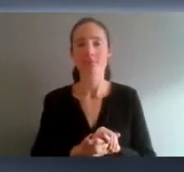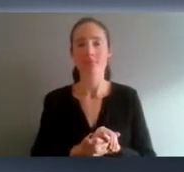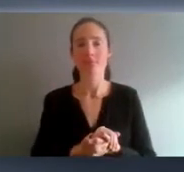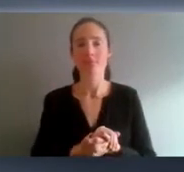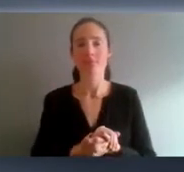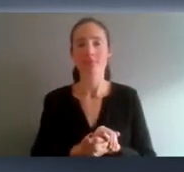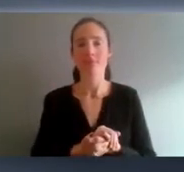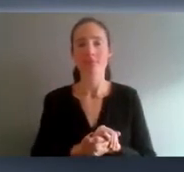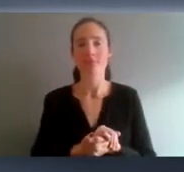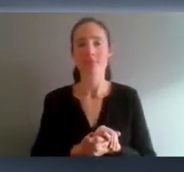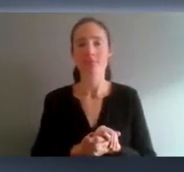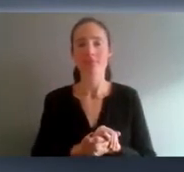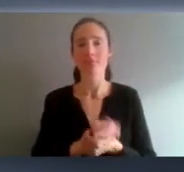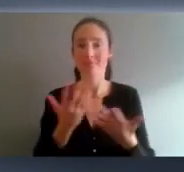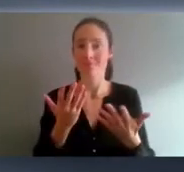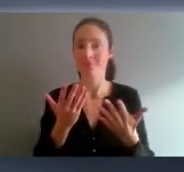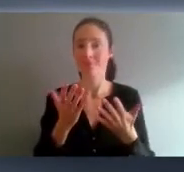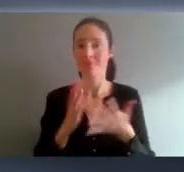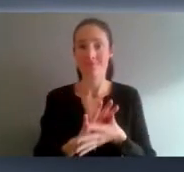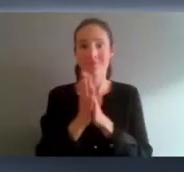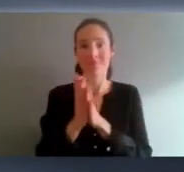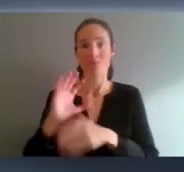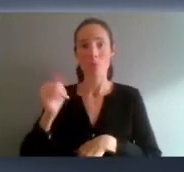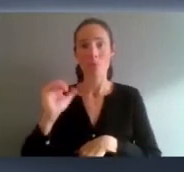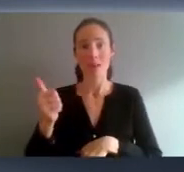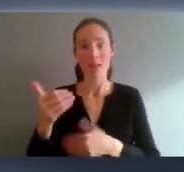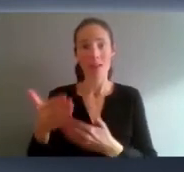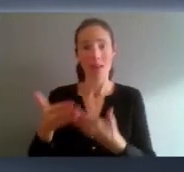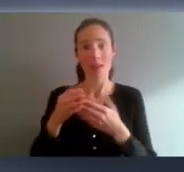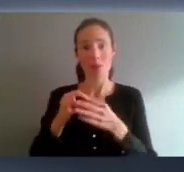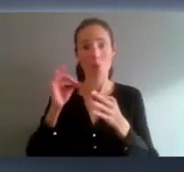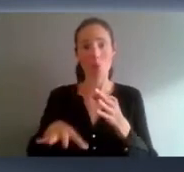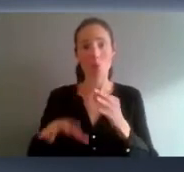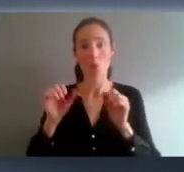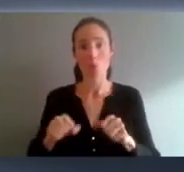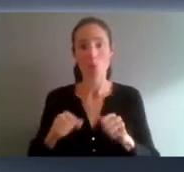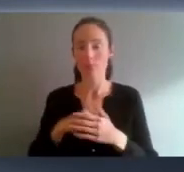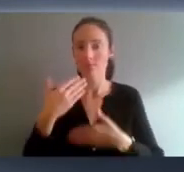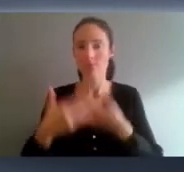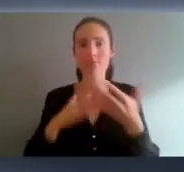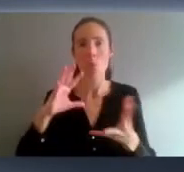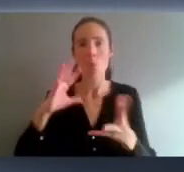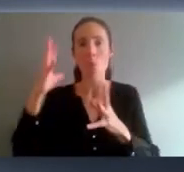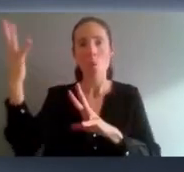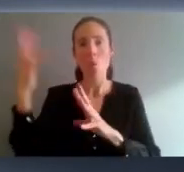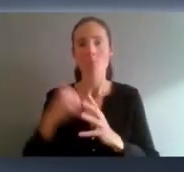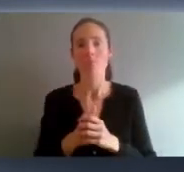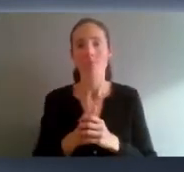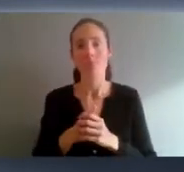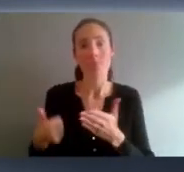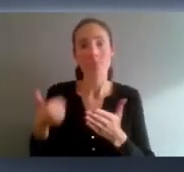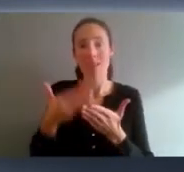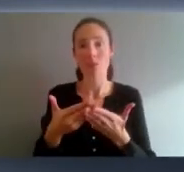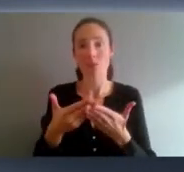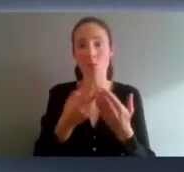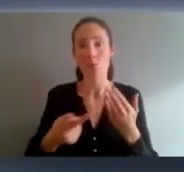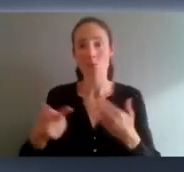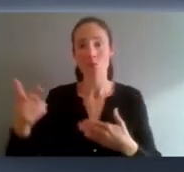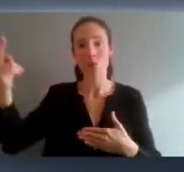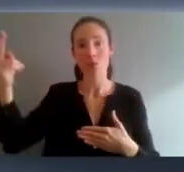numérisation fait partie des solutions. Elle gagne rapidement du terrain, toujours plus de prestations peuvent être fournies en ligne.